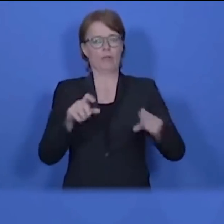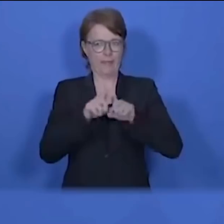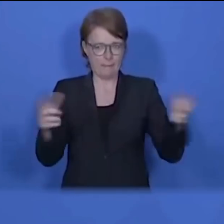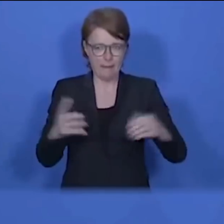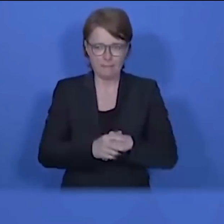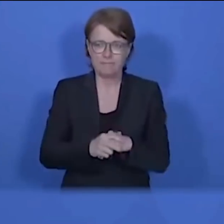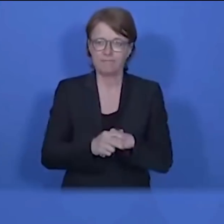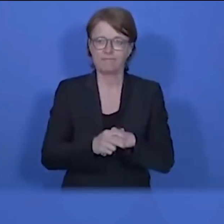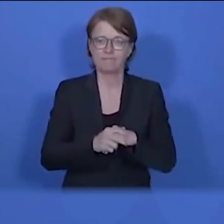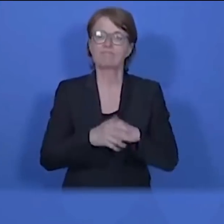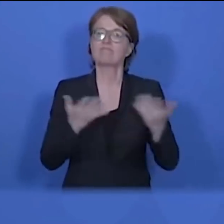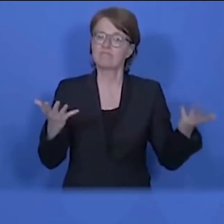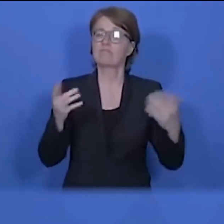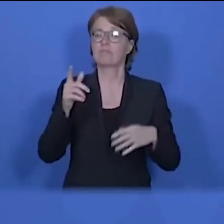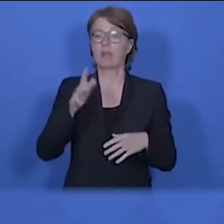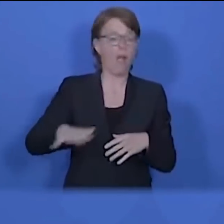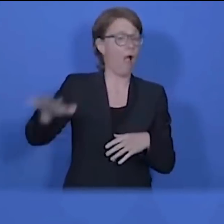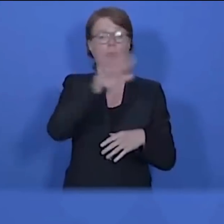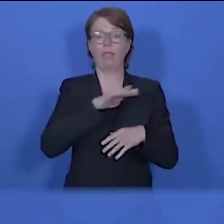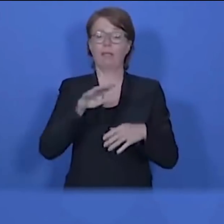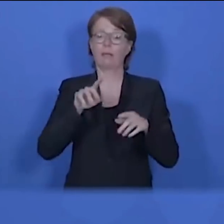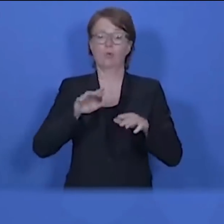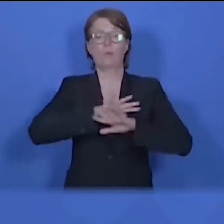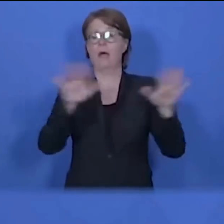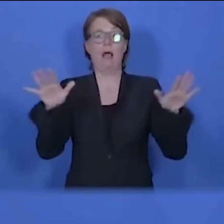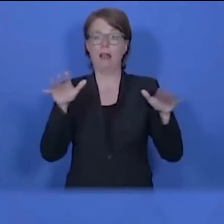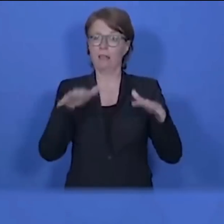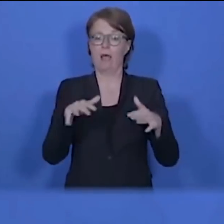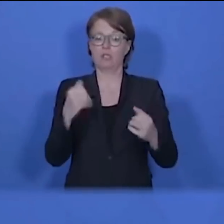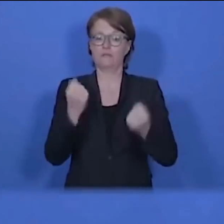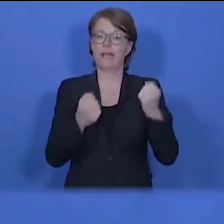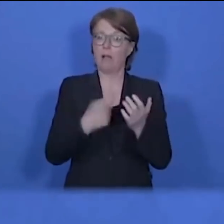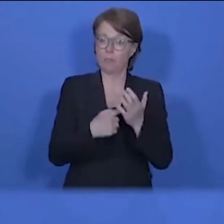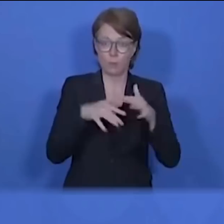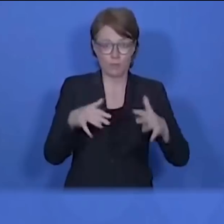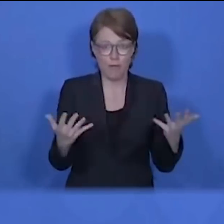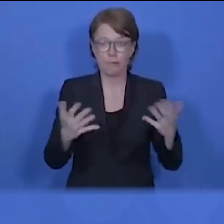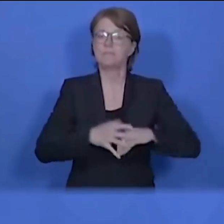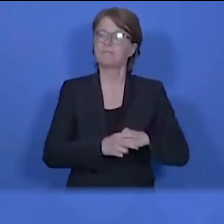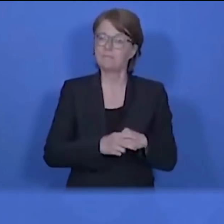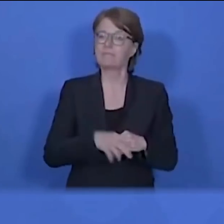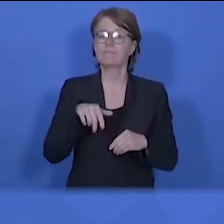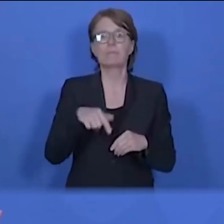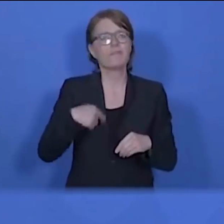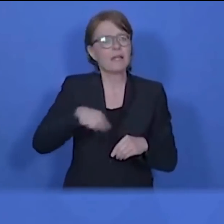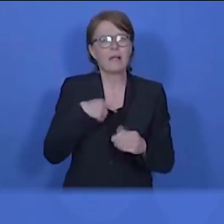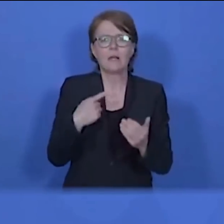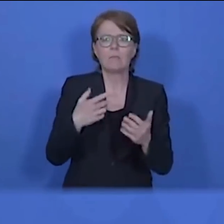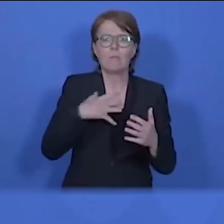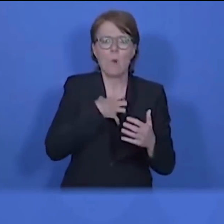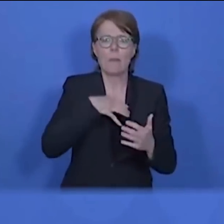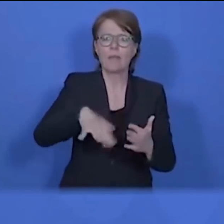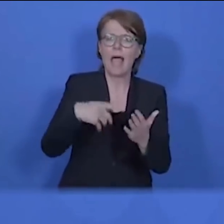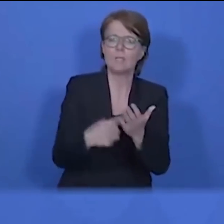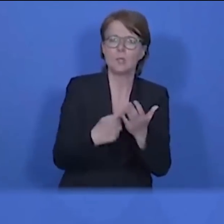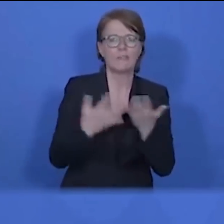auch alle Ebenen unseres föderalen Landes gestellt haben. Und eine Herausforderung ist das, für die es ja keinerlei